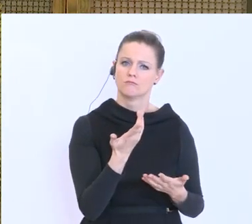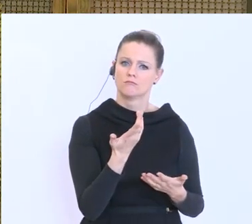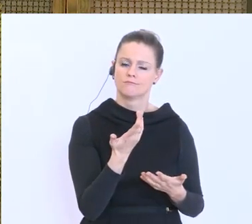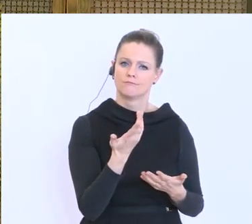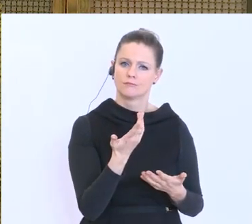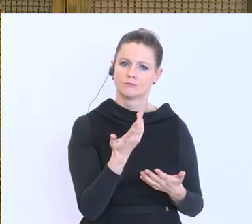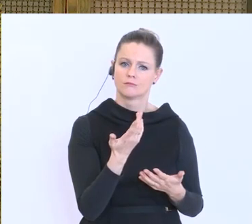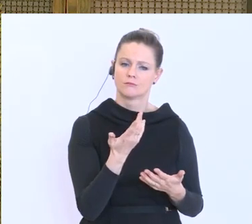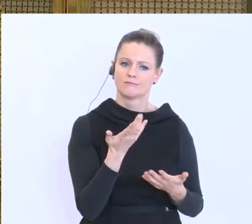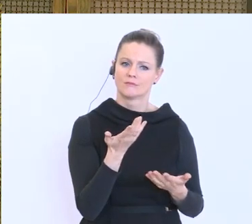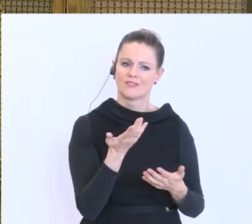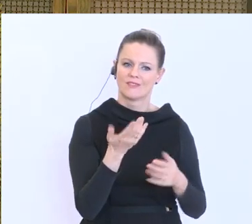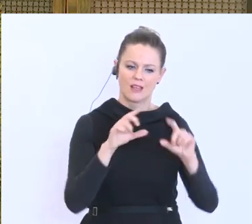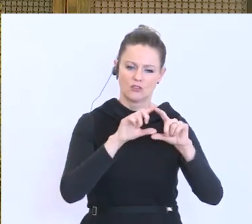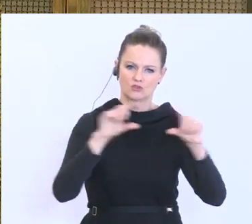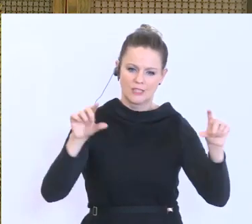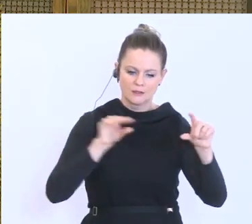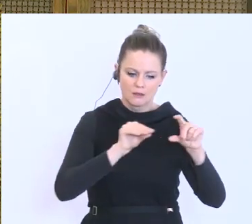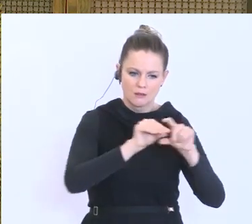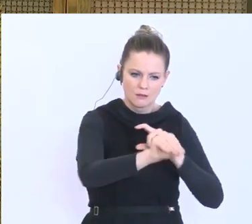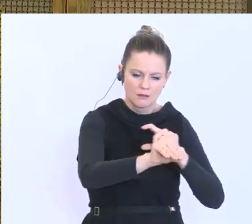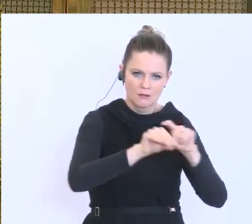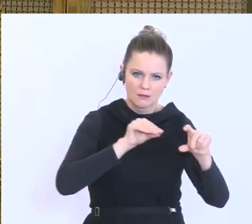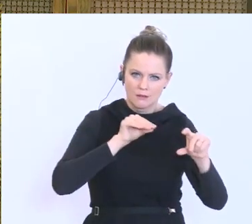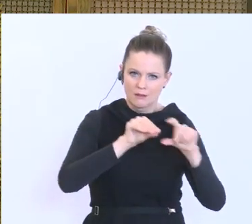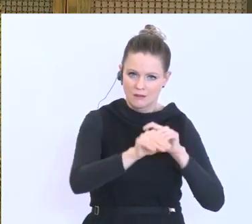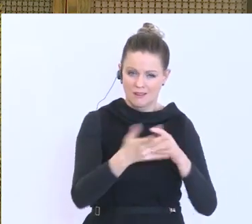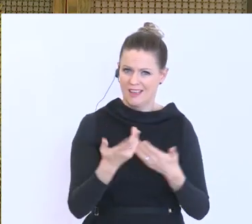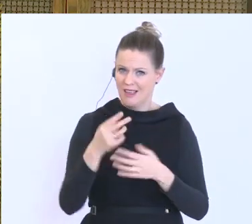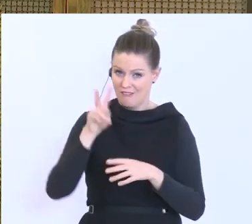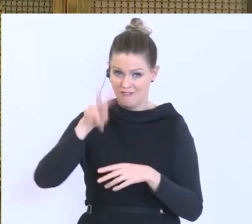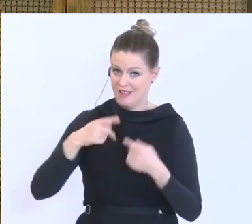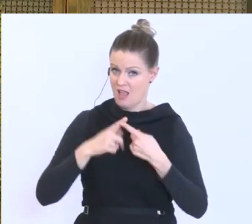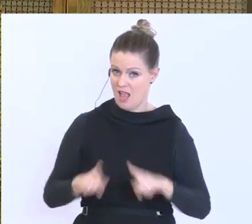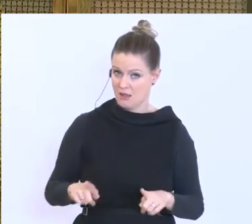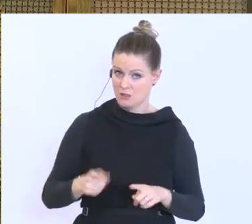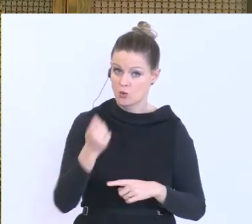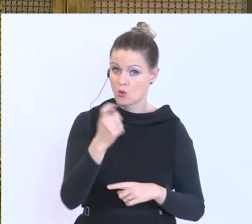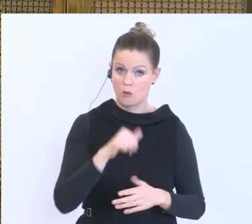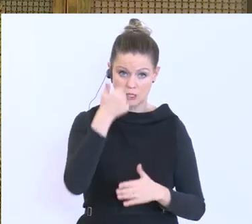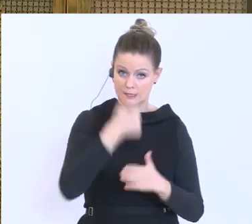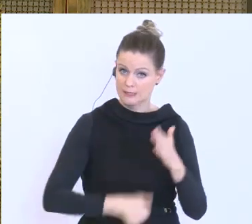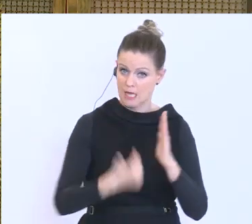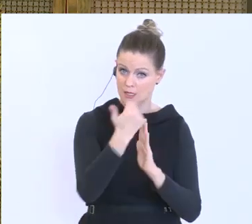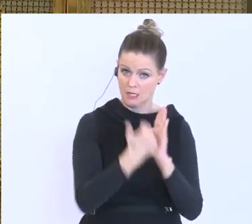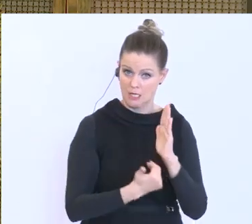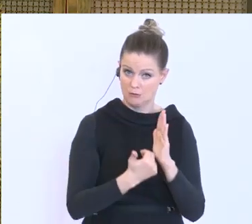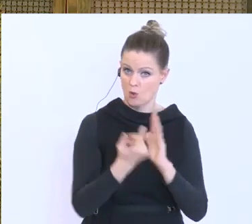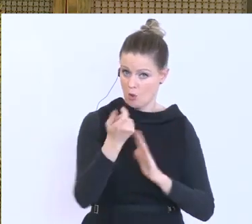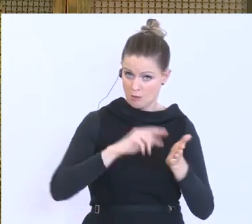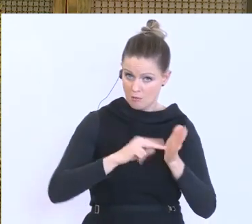Nachtschlitze durchgegeben. In Wien ist das nicht so. Hat man hier vor, eine einheitliche Regelung zu treffen? Gibt es Pläne?